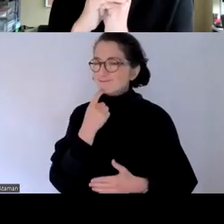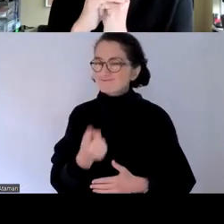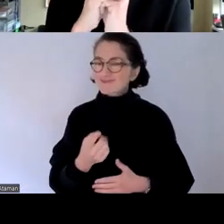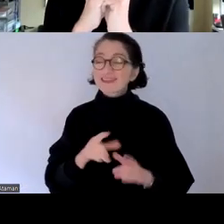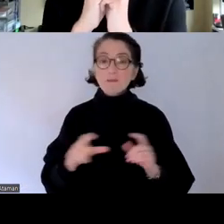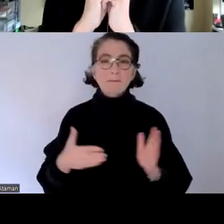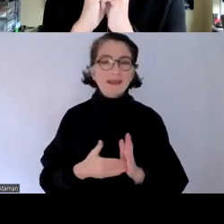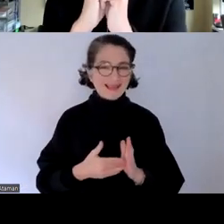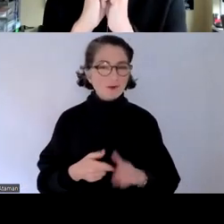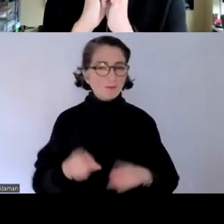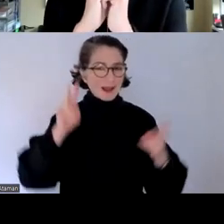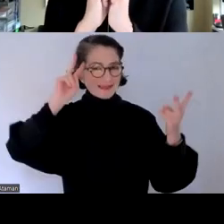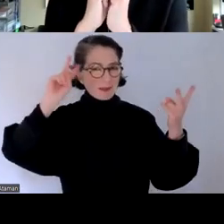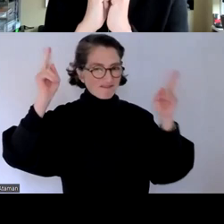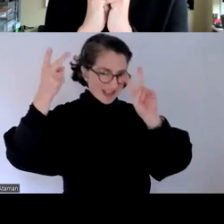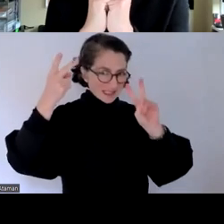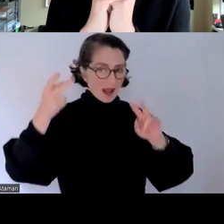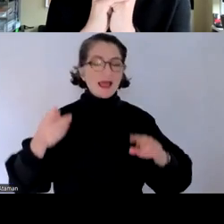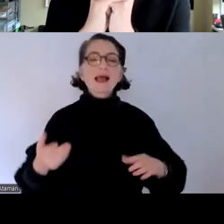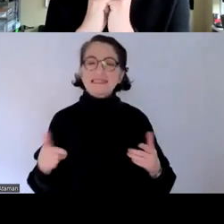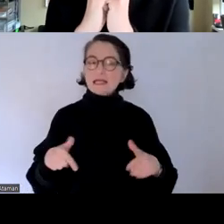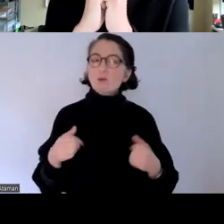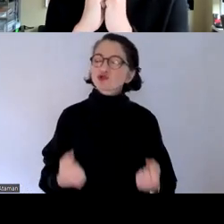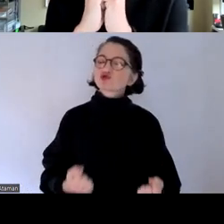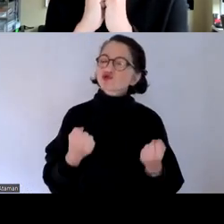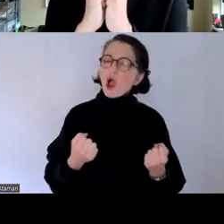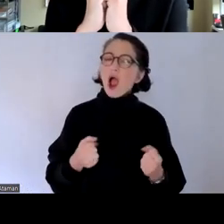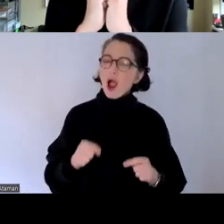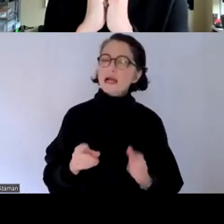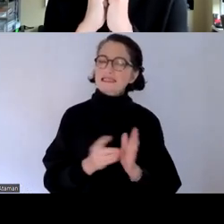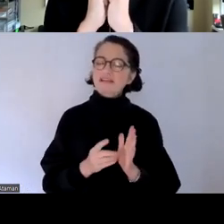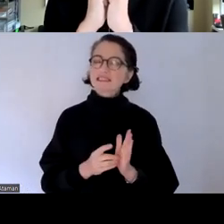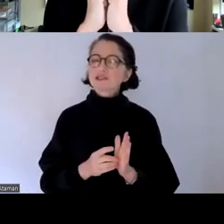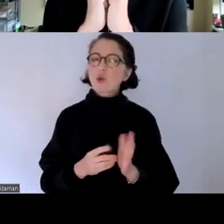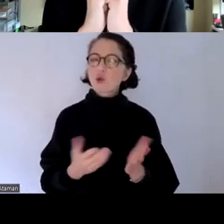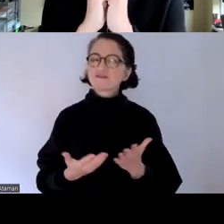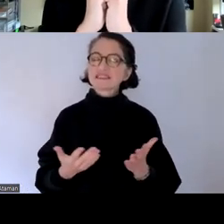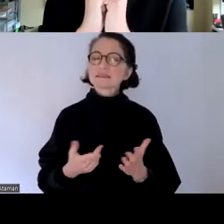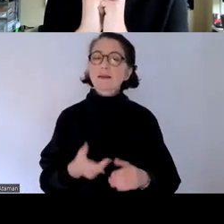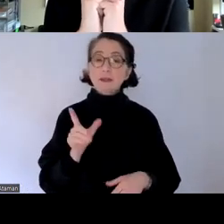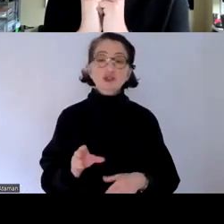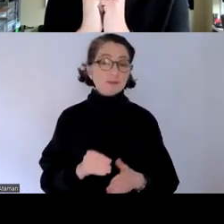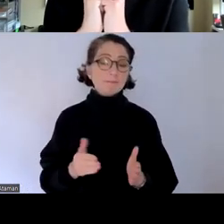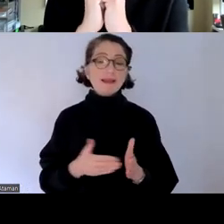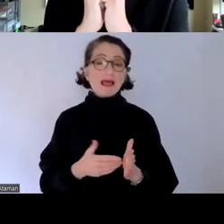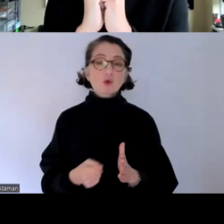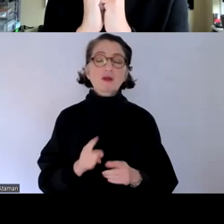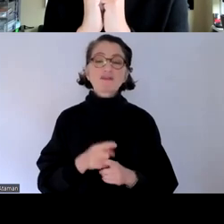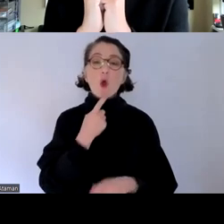behinderung also hier auch nochmal ganz ganz stark definiert wird zu sagen menschen mit behinderungen sind keine objekte